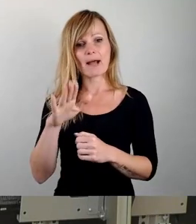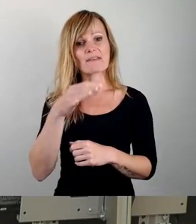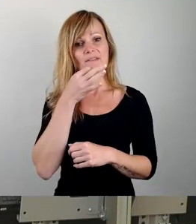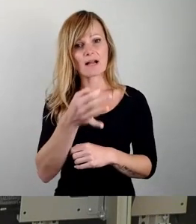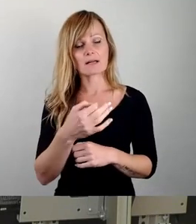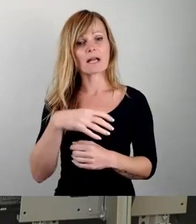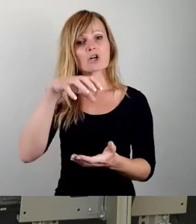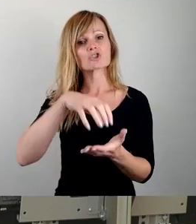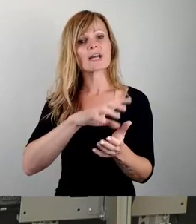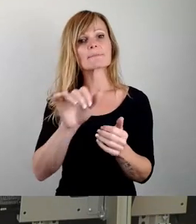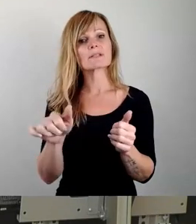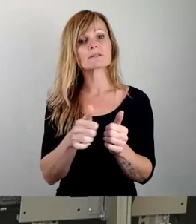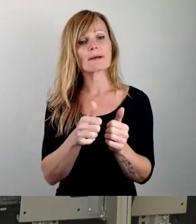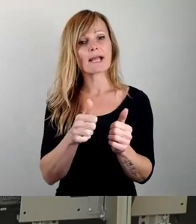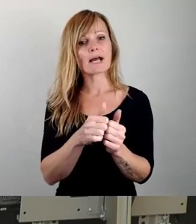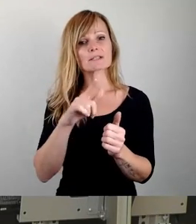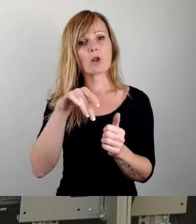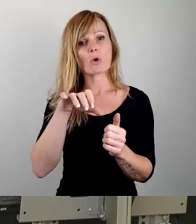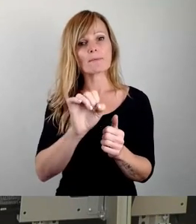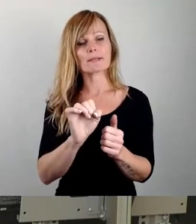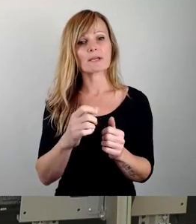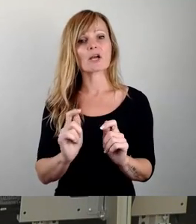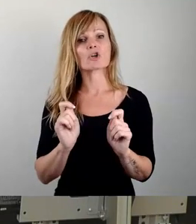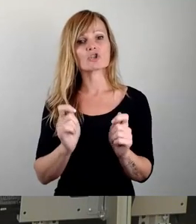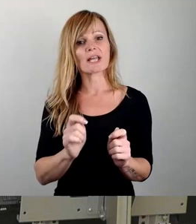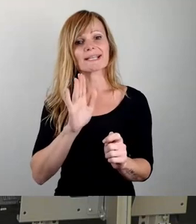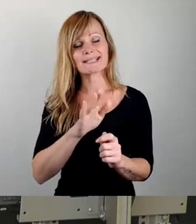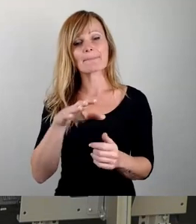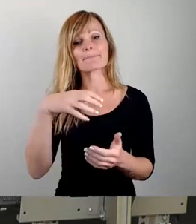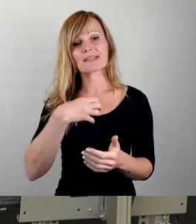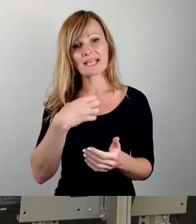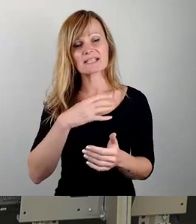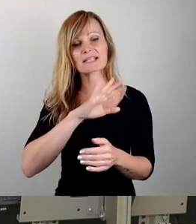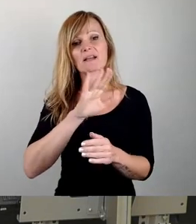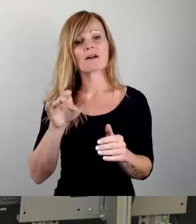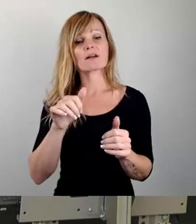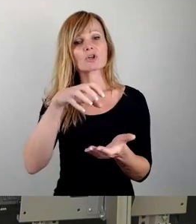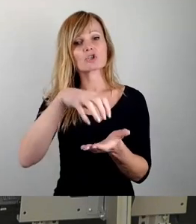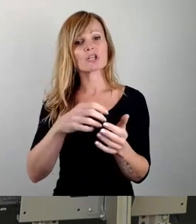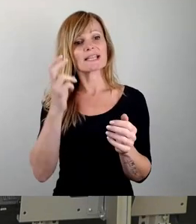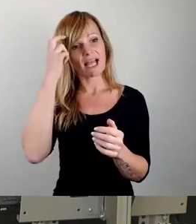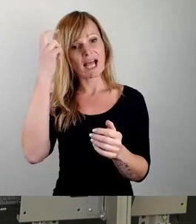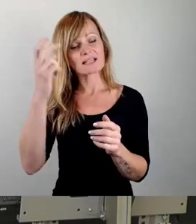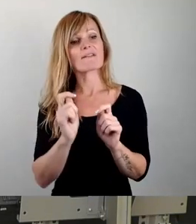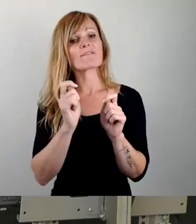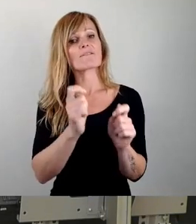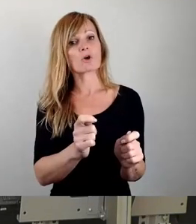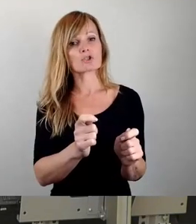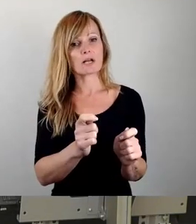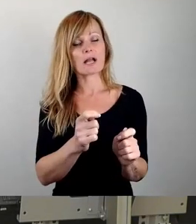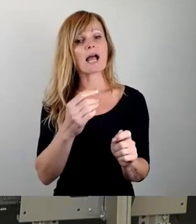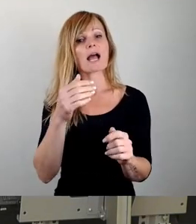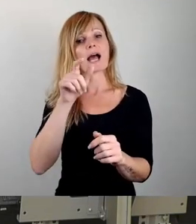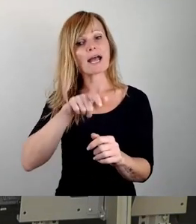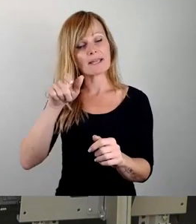Stadtbezirksbeirat Leuthen schlägt dem Dresdner Stadtrat vor, eine Einwohnerversammlung zur Erörterung